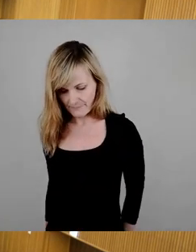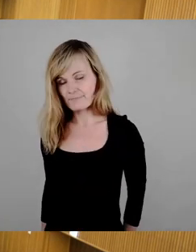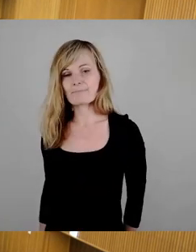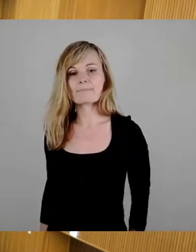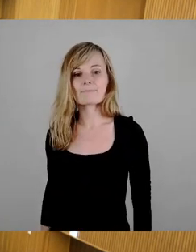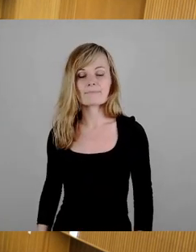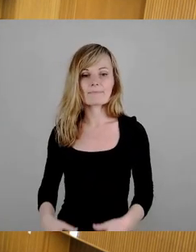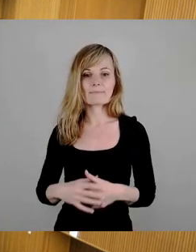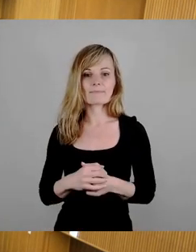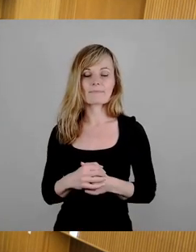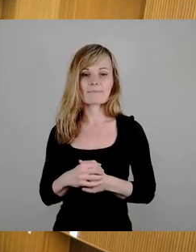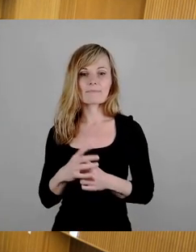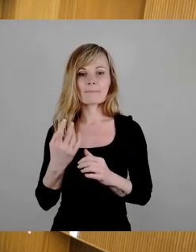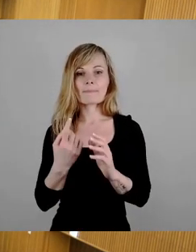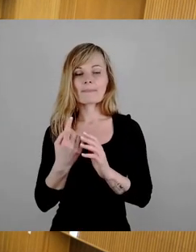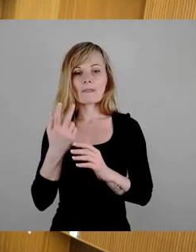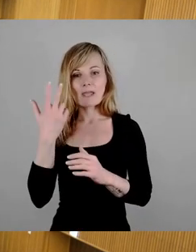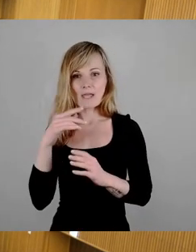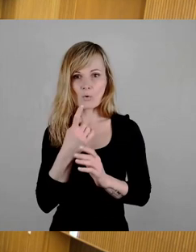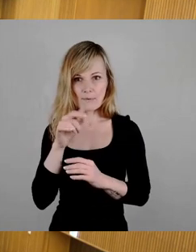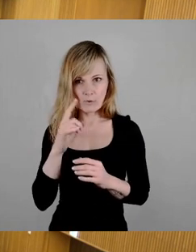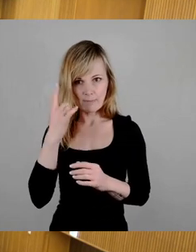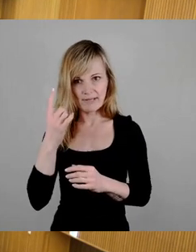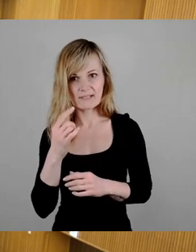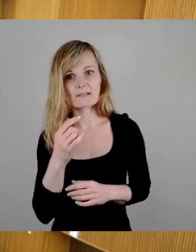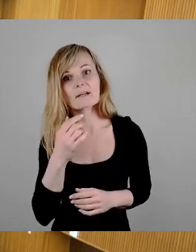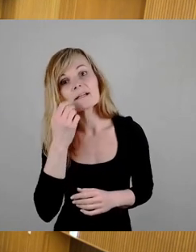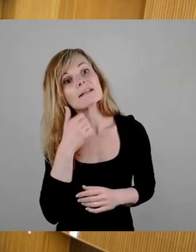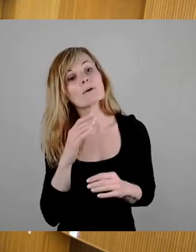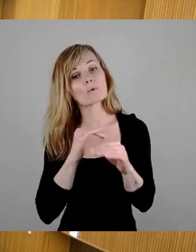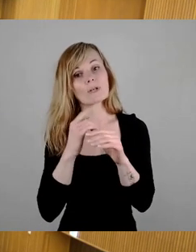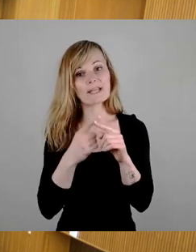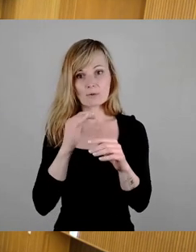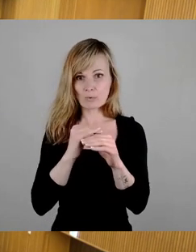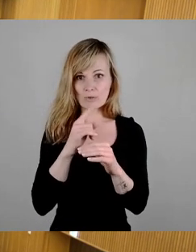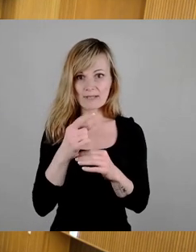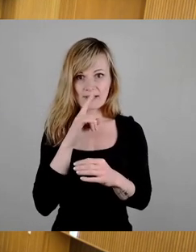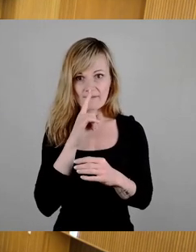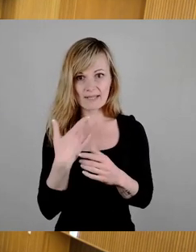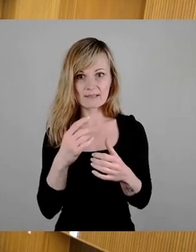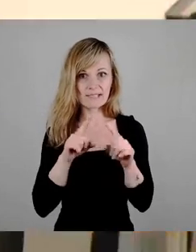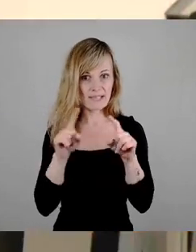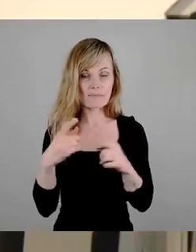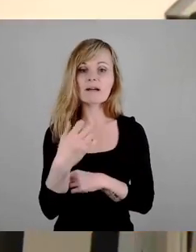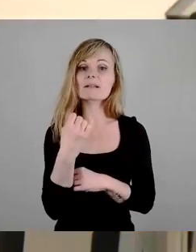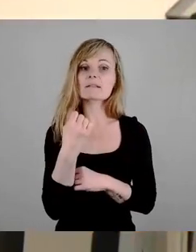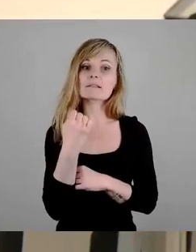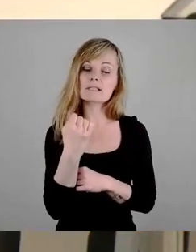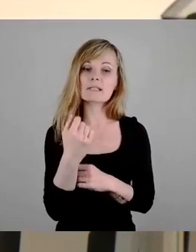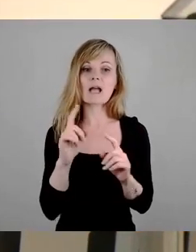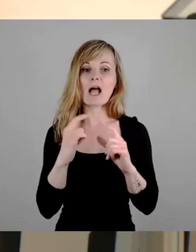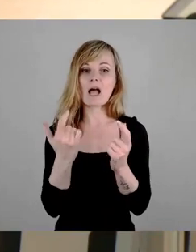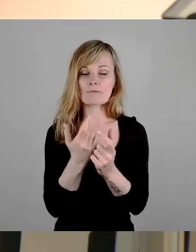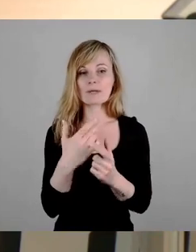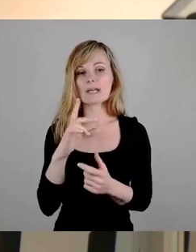Herr Oberbürgermeister, liebe Kolleginnen und Kollegen, wenn es um den sicheren Hafen geht, dann spricht die CDU ja gern davon,